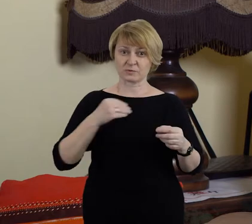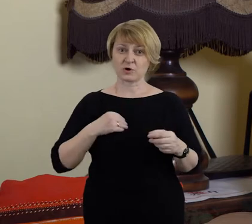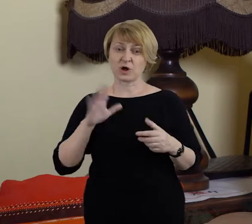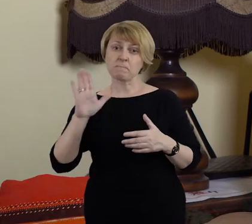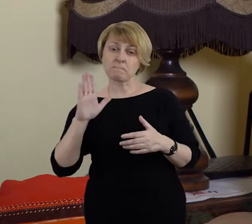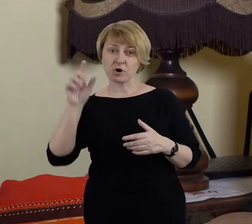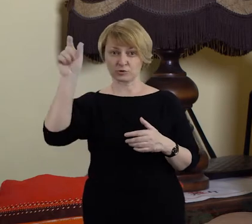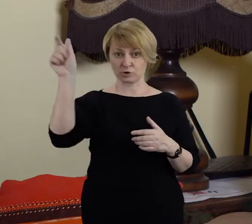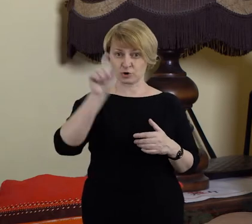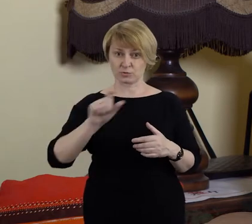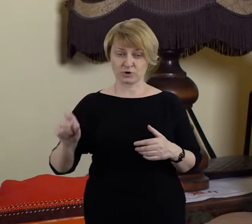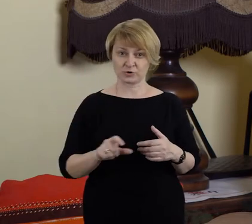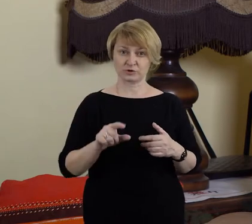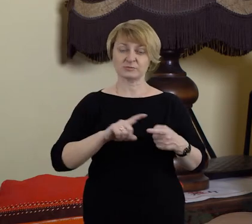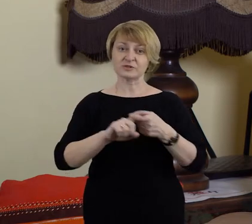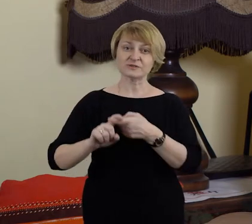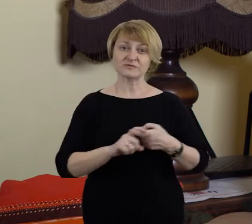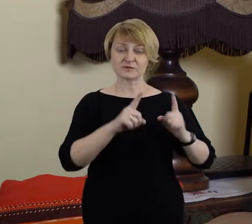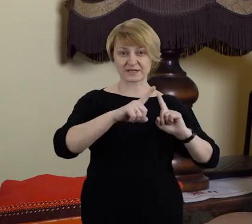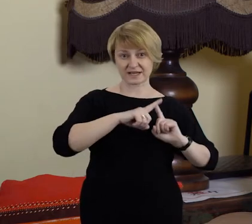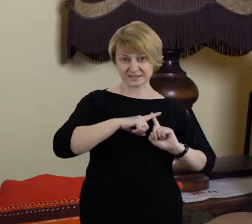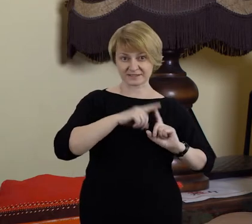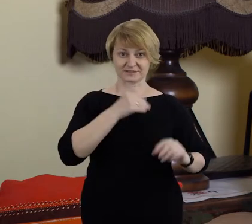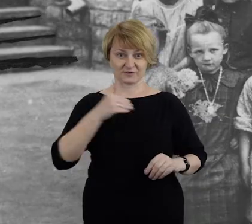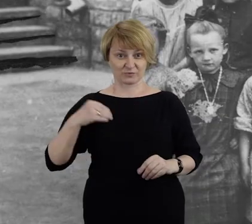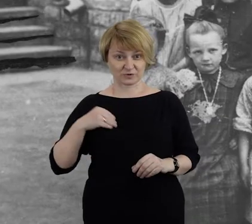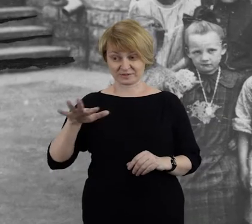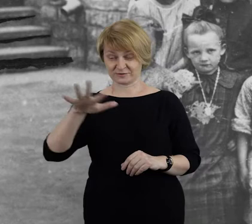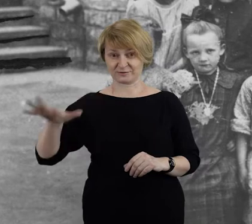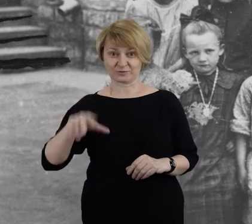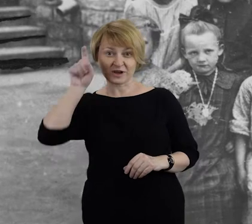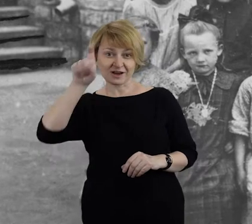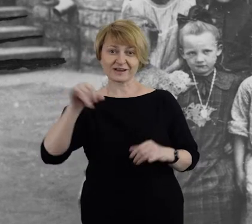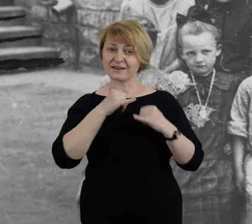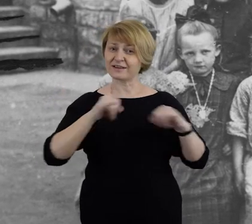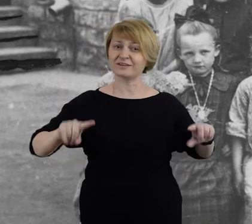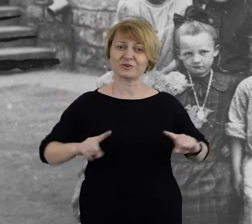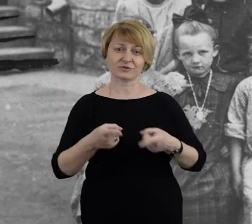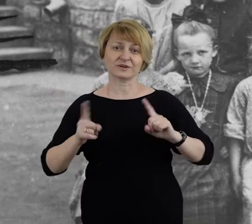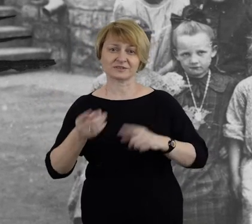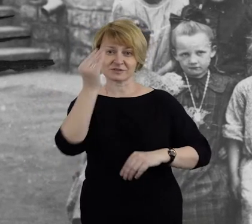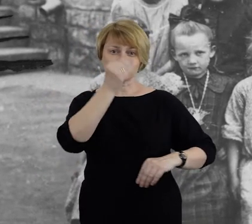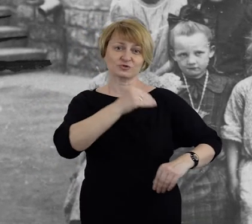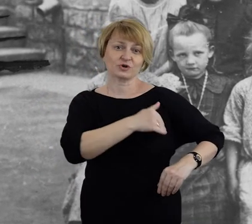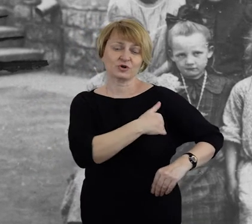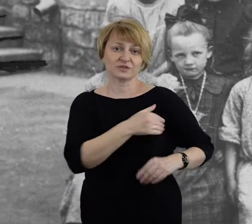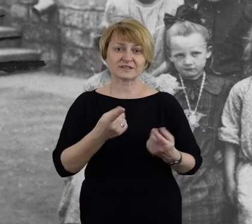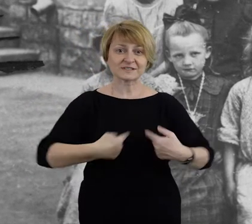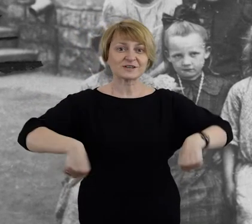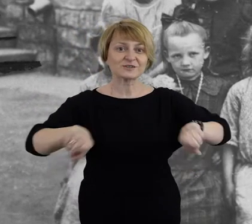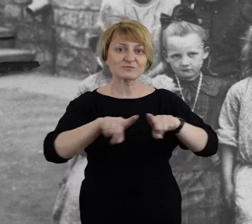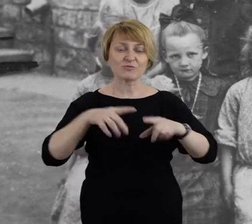rodło, nie tylko Związek Harcerstwa Polskiego w Niemczech, ale mnóstwo organizacji, szkolnictwo,